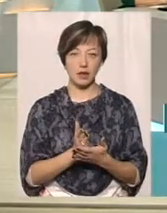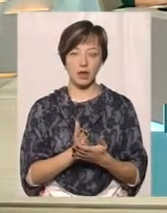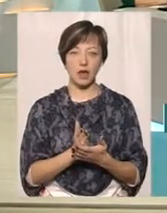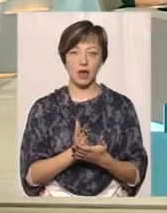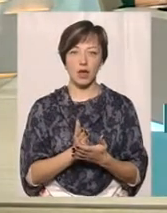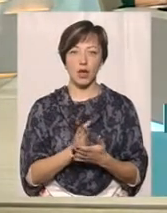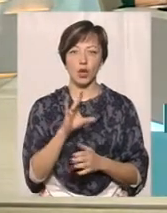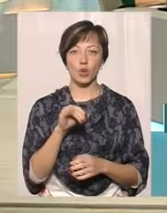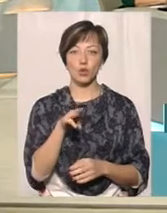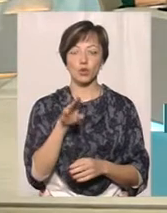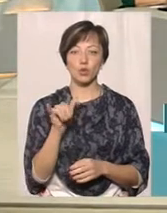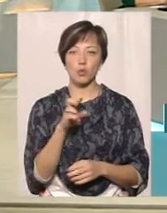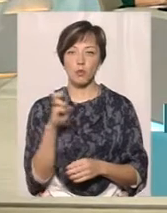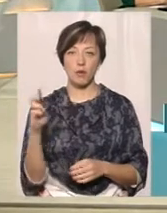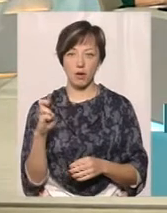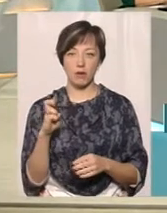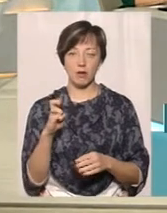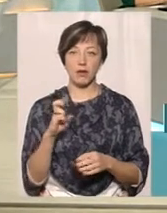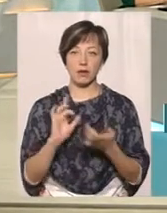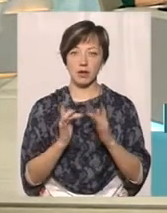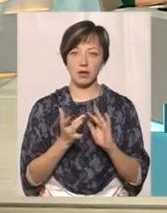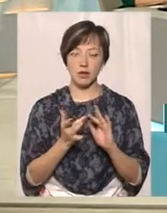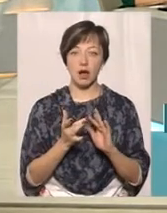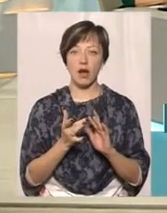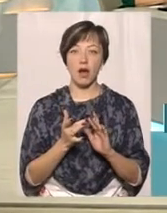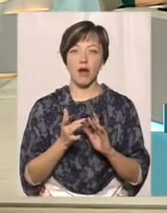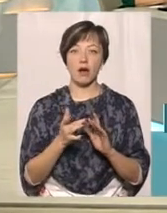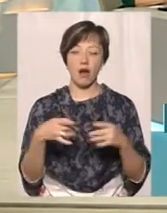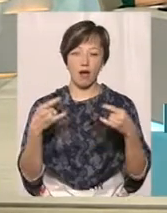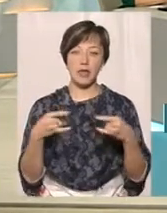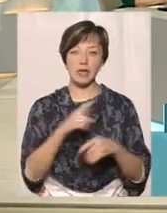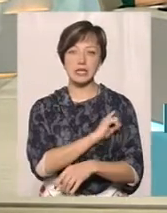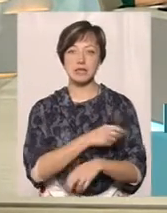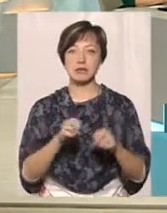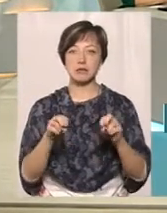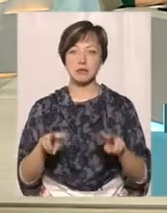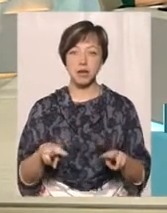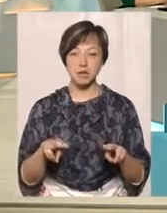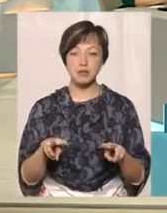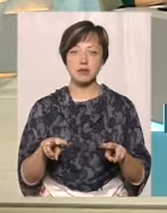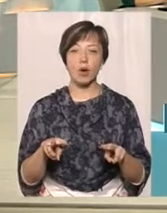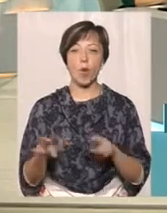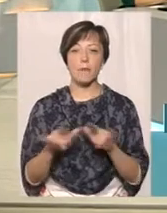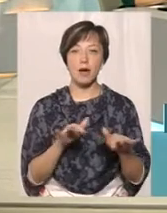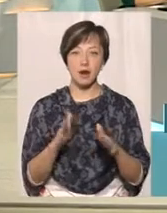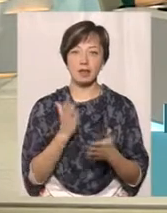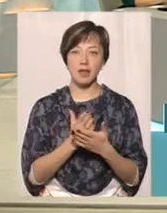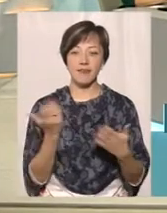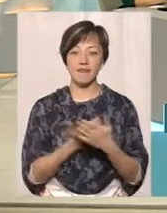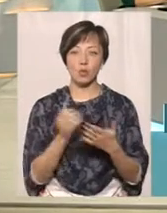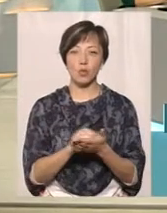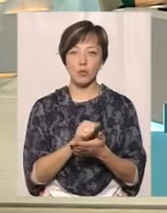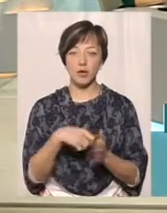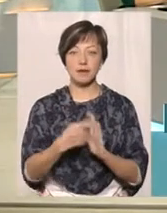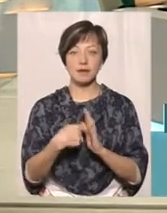каналі Ютуб, канал Сил спеціальних операцій. Там є гард Сталевих, фільм документальний